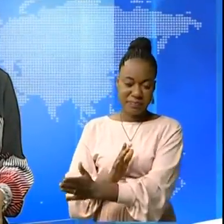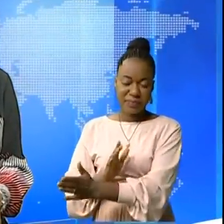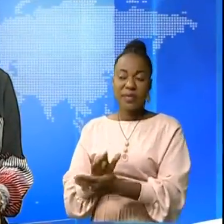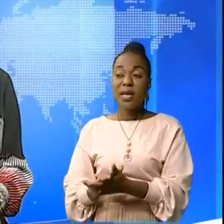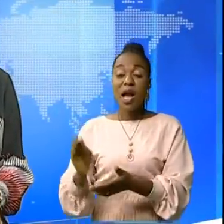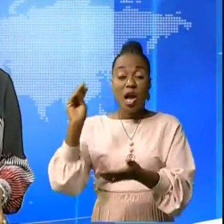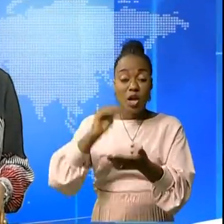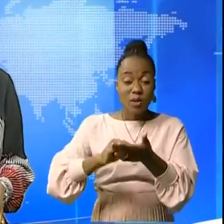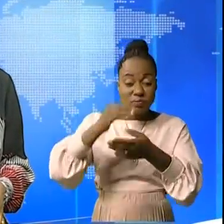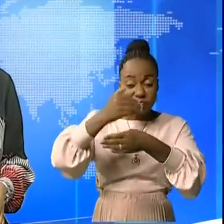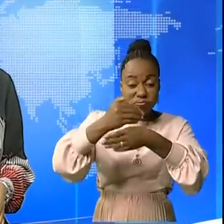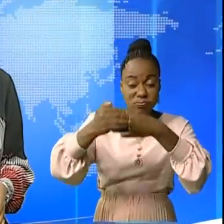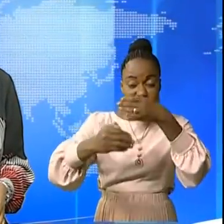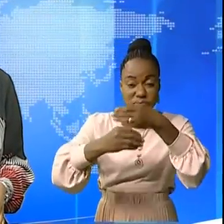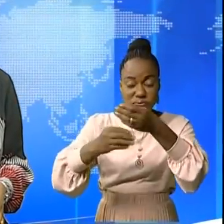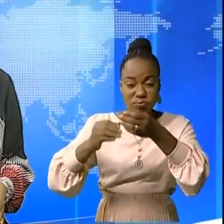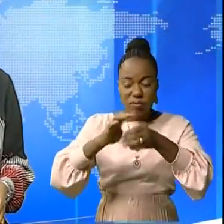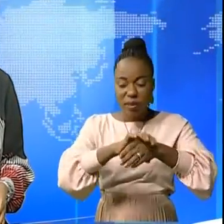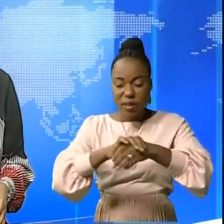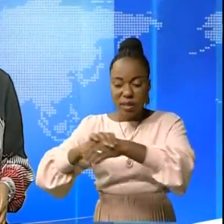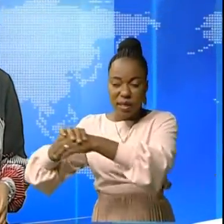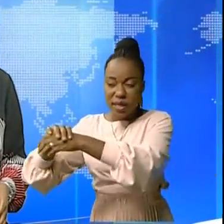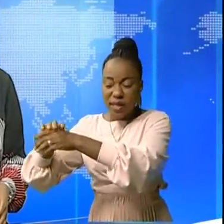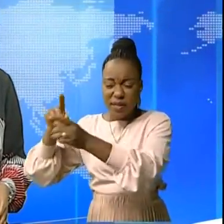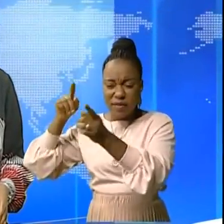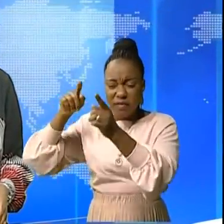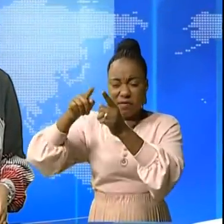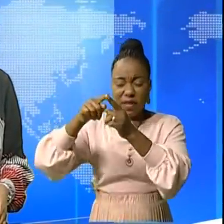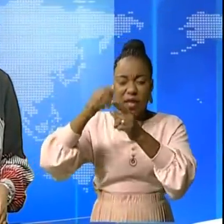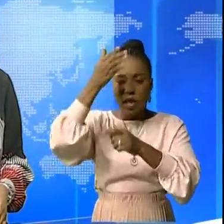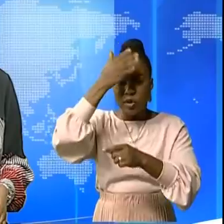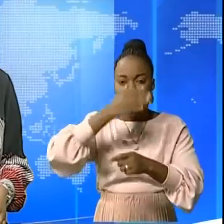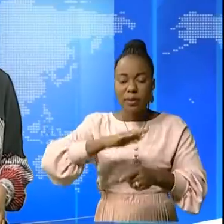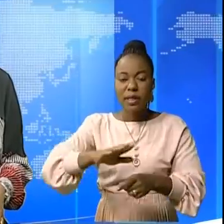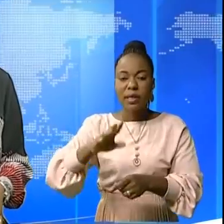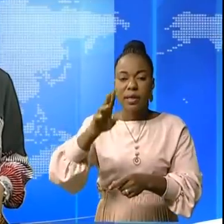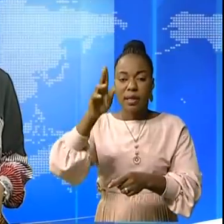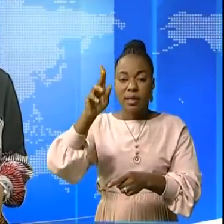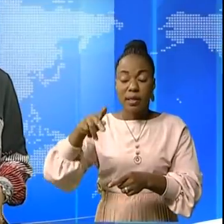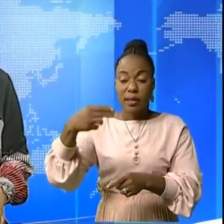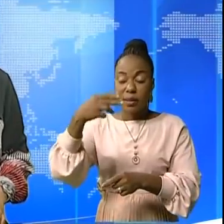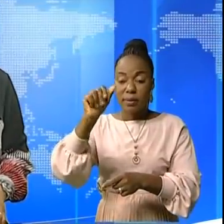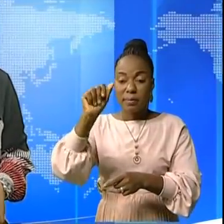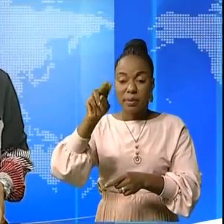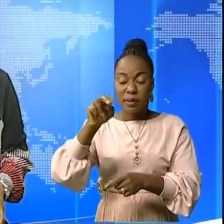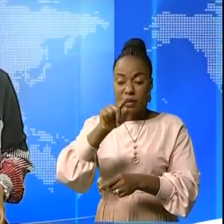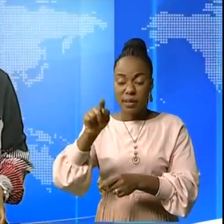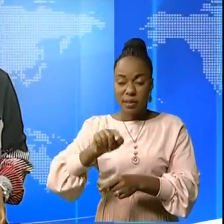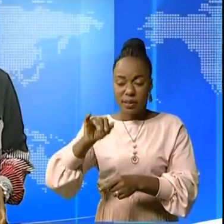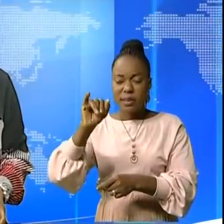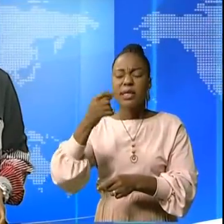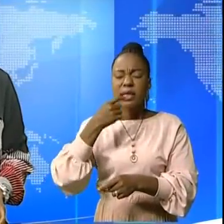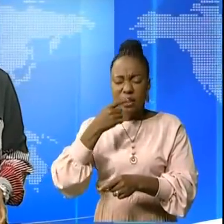réhabilitation de la route qui mène vers l'hôpital de Ponzi évolue à pas de géant. La population reverende salue la